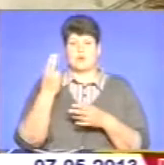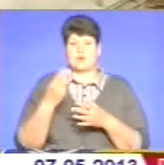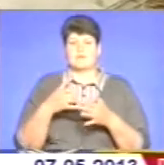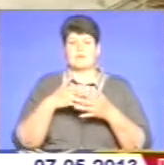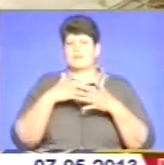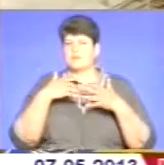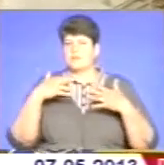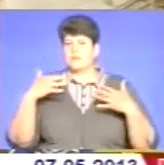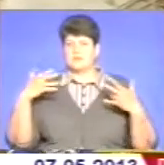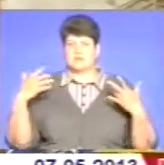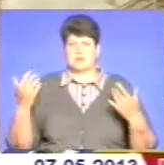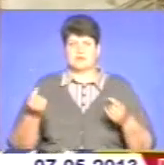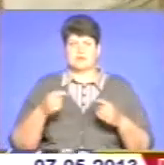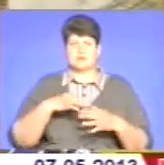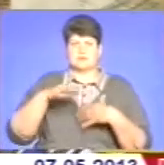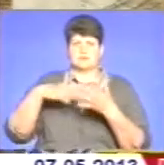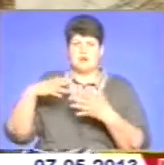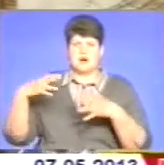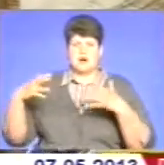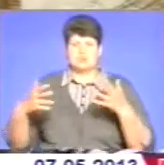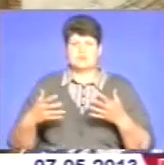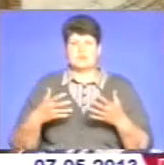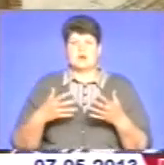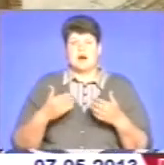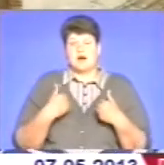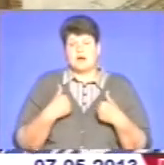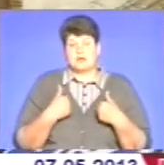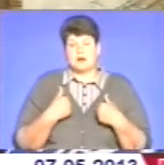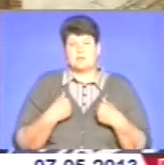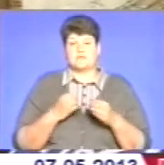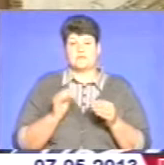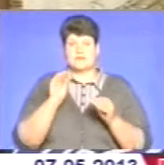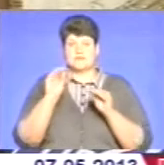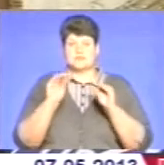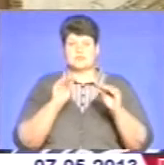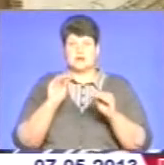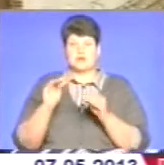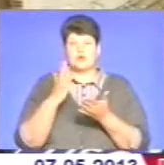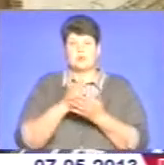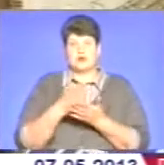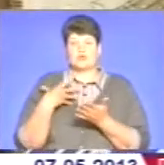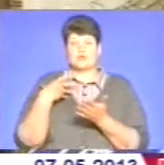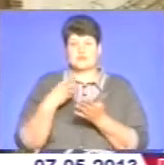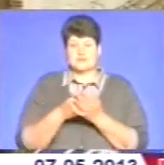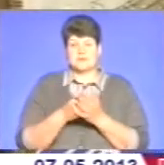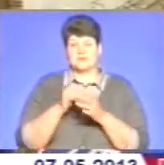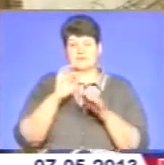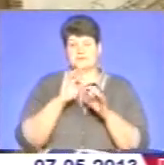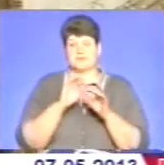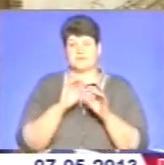він в хаосі такому, а я їх ставлю, якби маю свій камертон кольору,